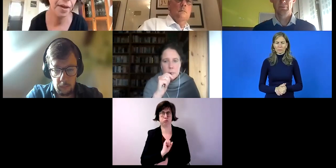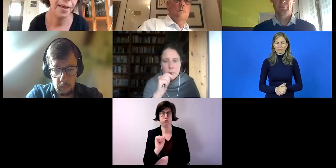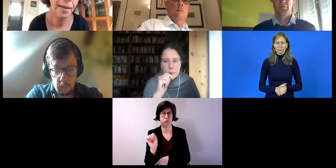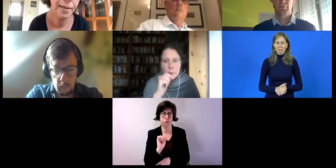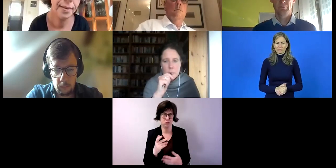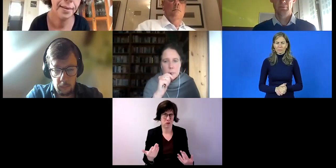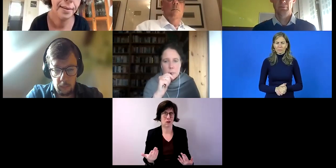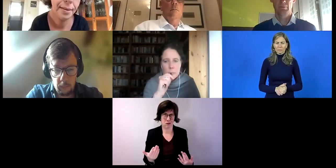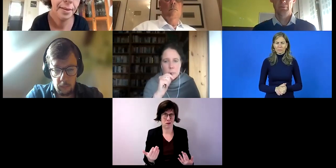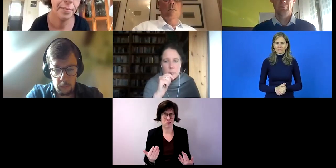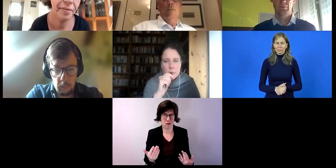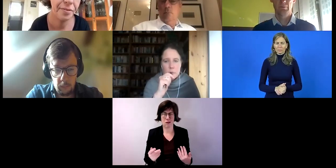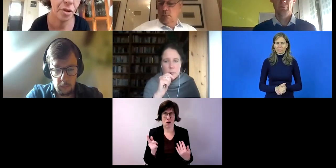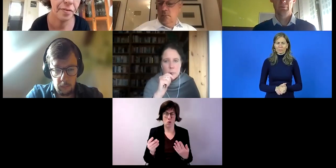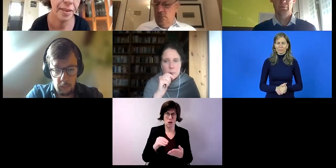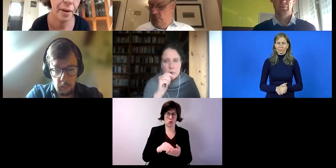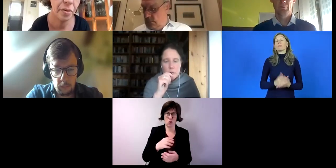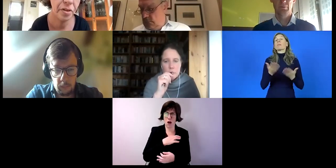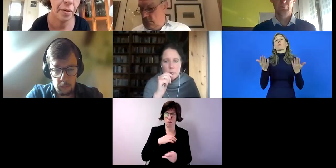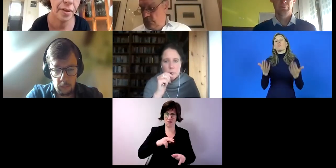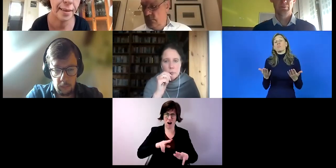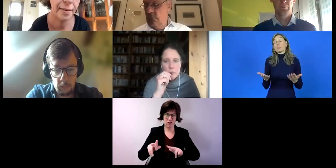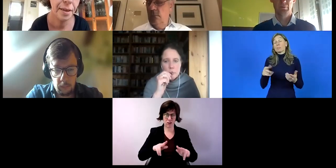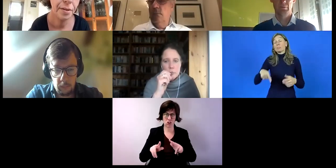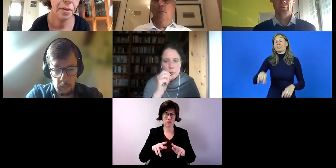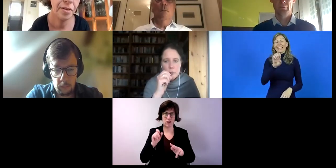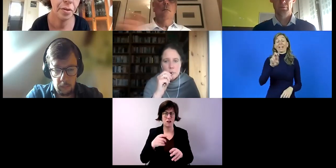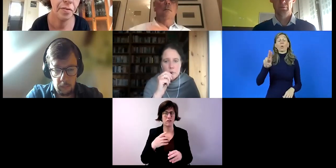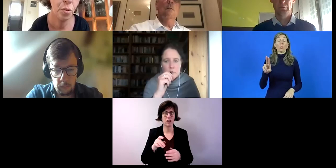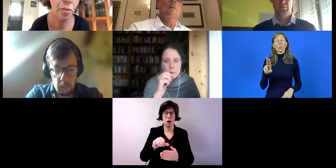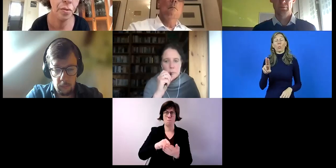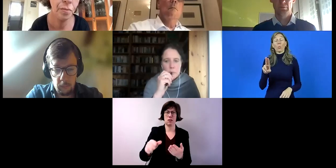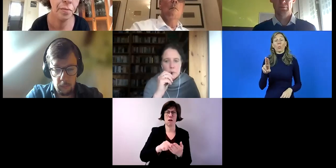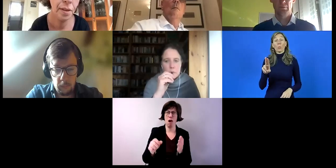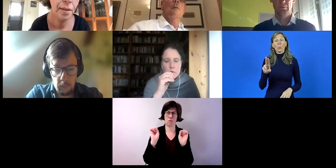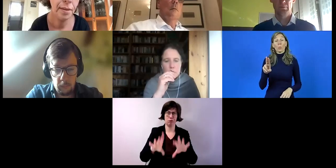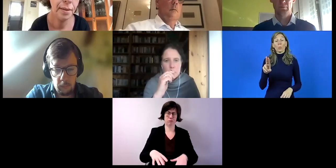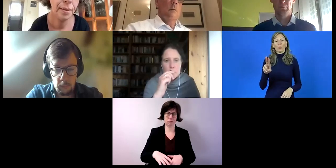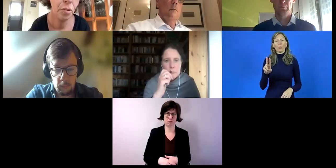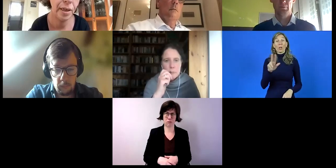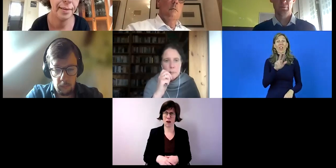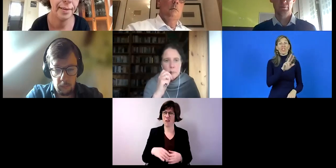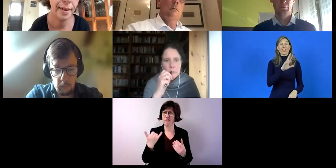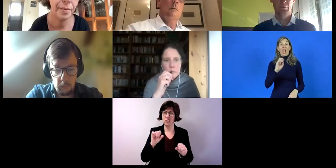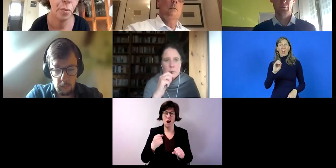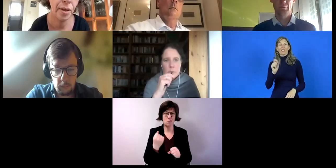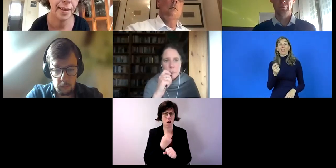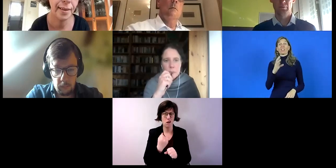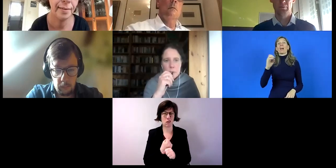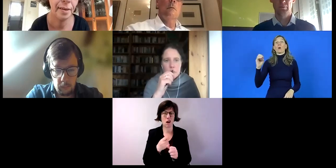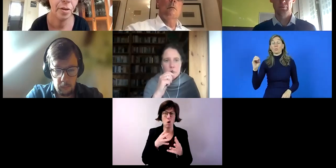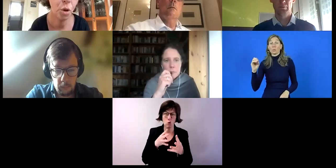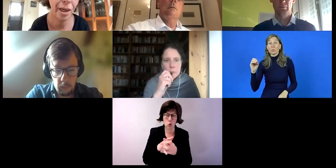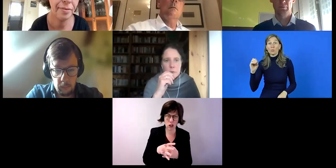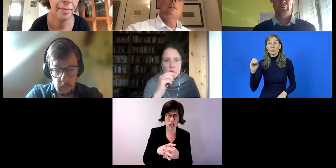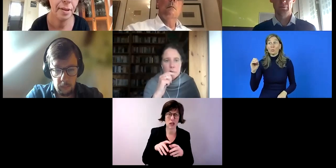auch, dass ich Privatwirtschaft nicht immer rauskaufen kann. Sondern was können wir tun, um hier Durchlässigkeit, Möglichkeiten